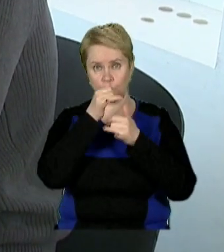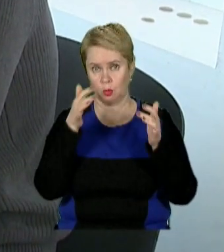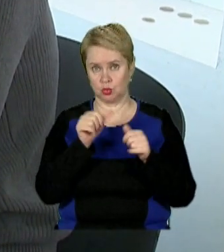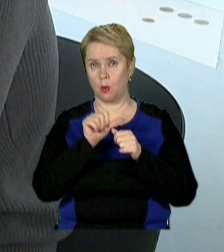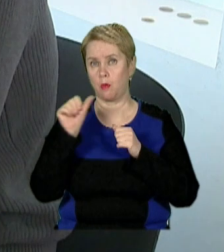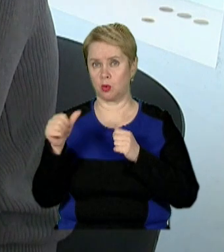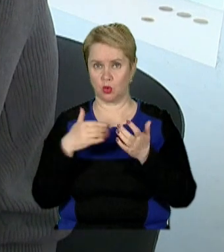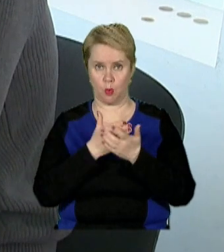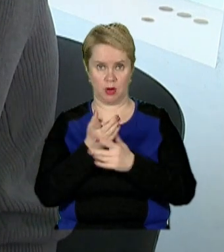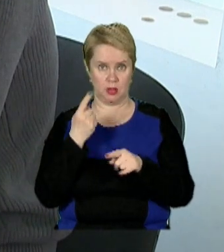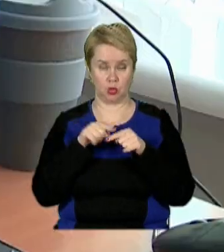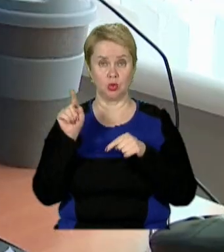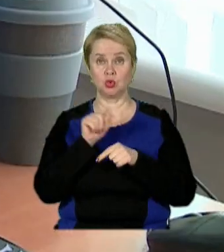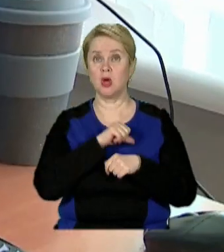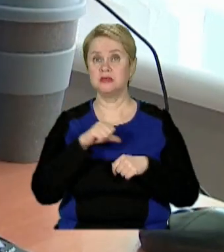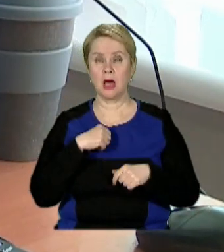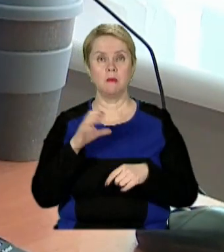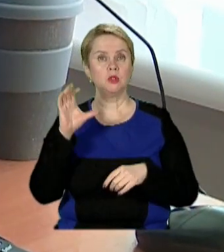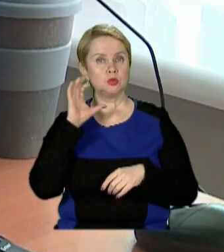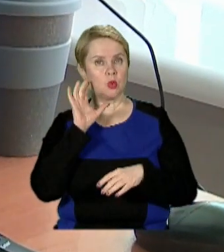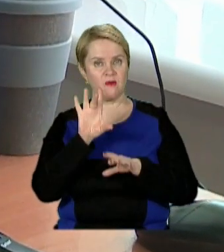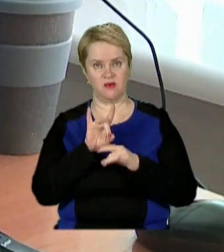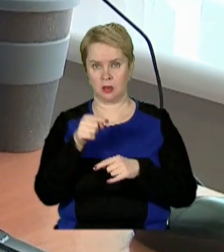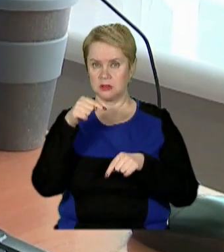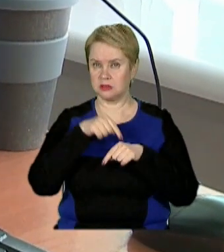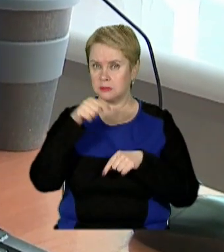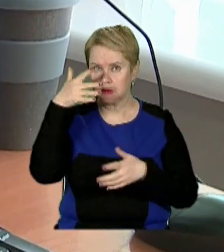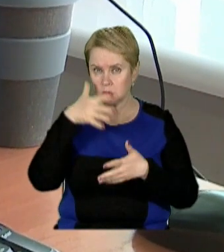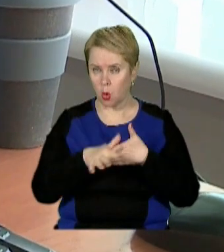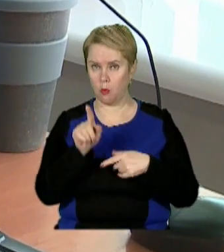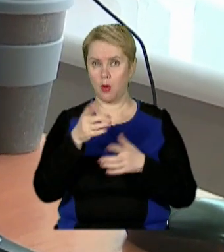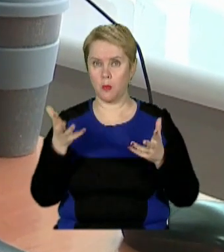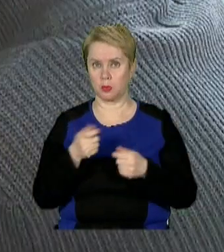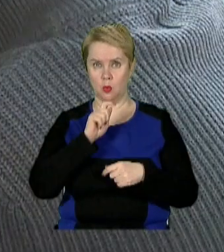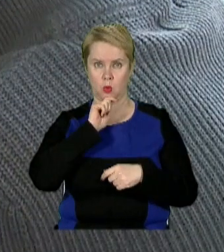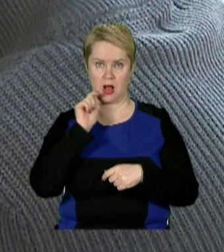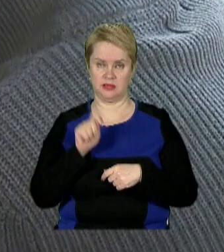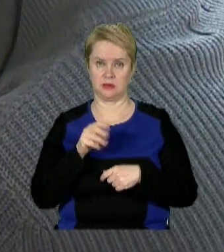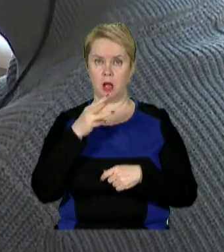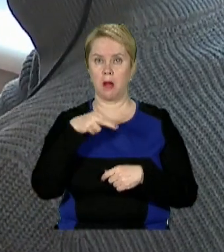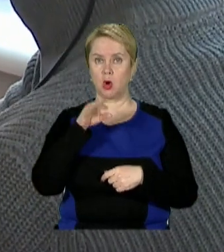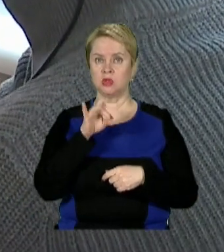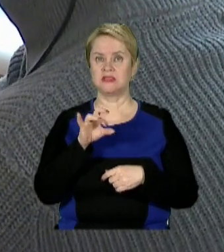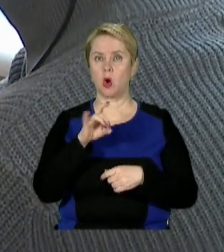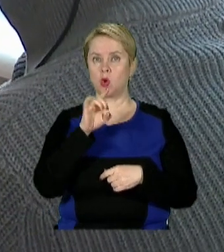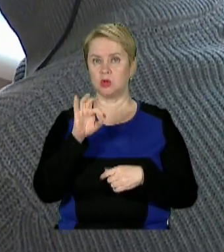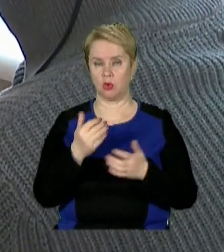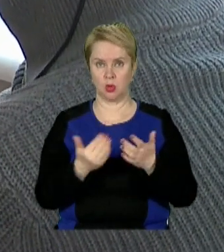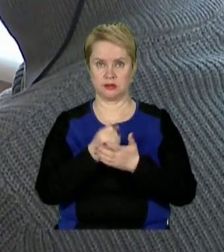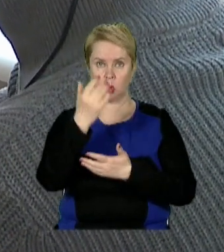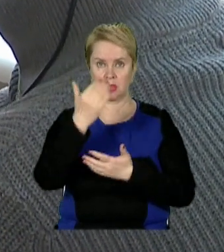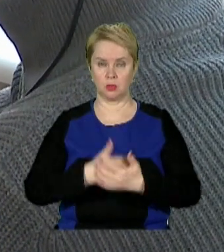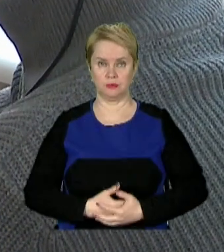бути поза політикою. Тому, що саме слухати, обирайте свідомо і підтримуйте українське. Марко Ручка, Сергій Озіров, новини